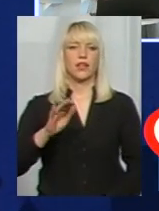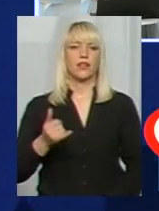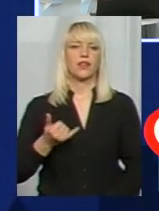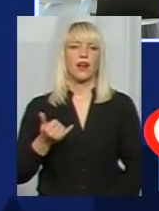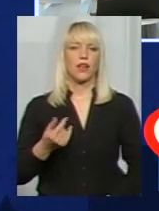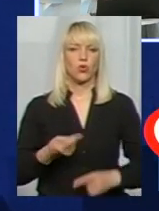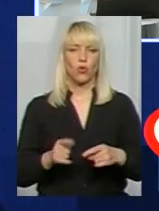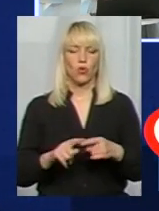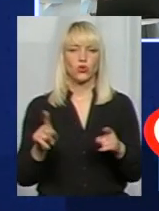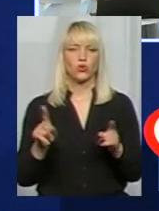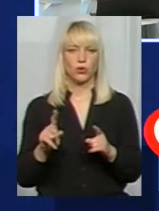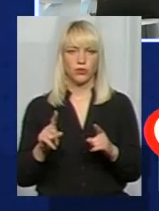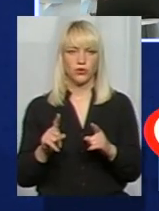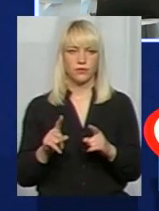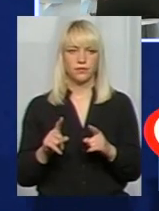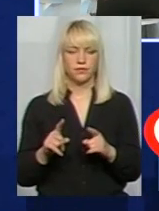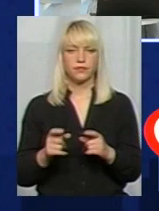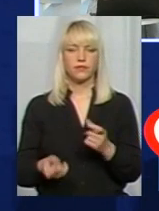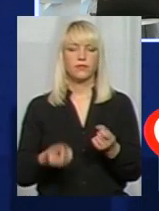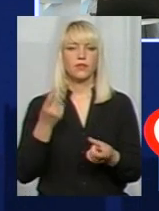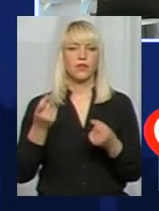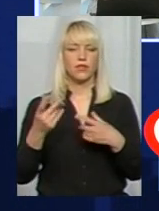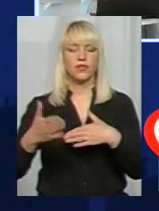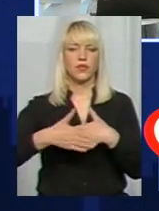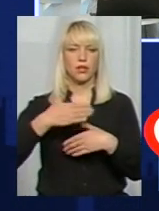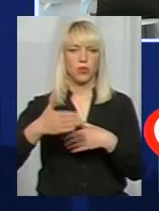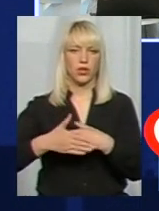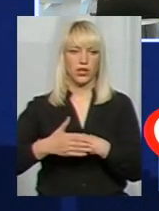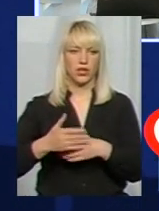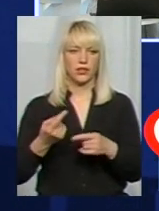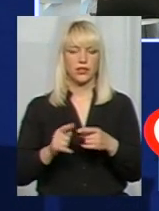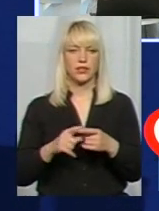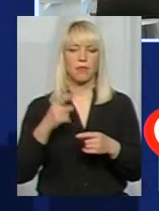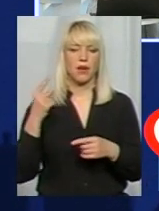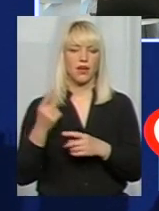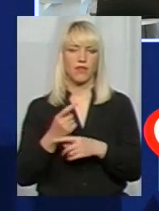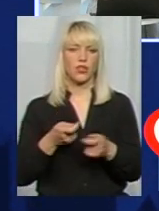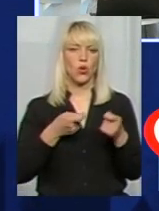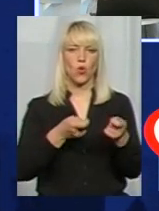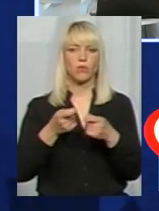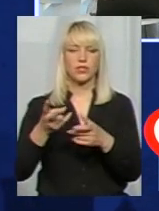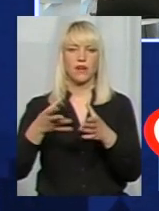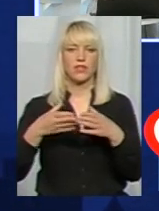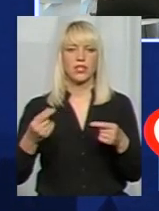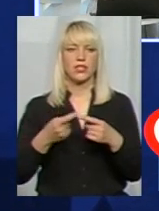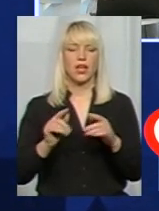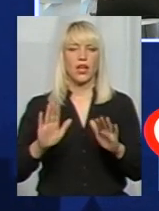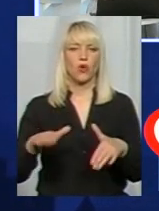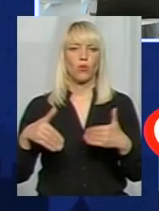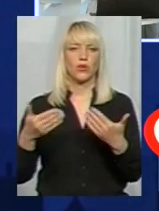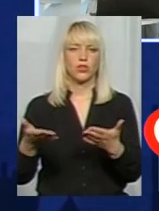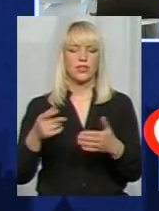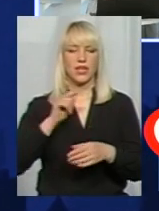щоб виявити і покарати. Первинні об'їзди навесні носять рекомендаційний характер